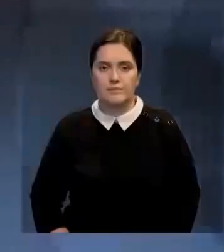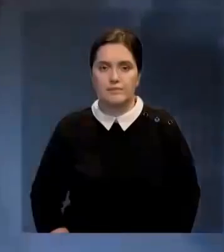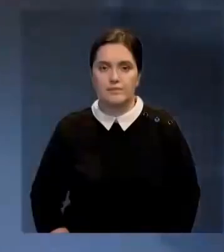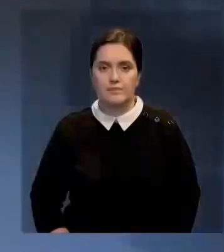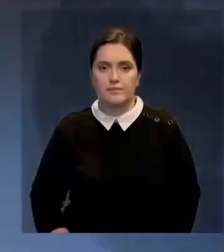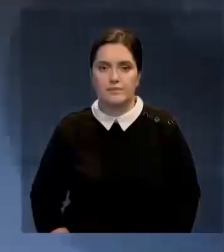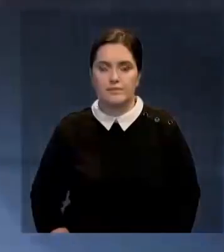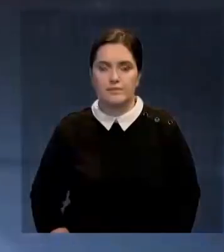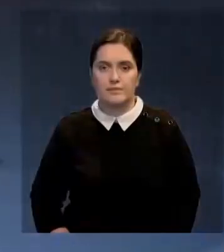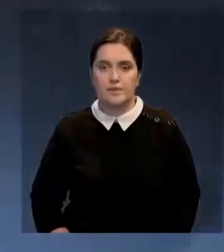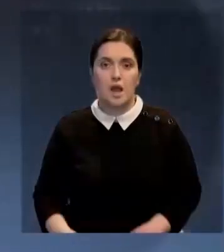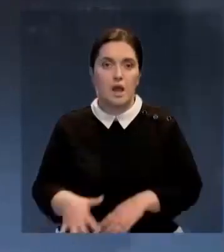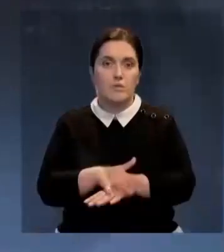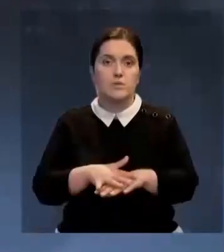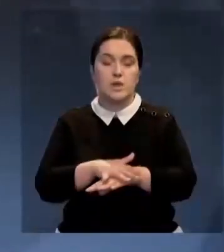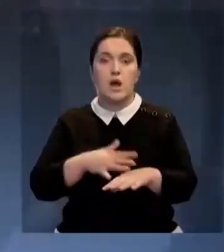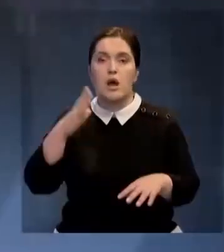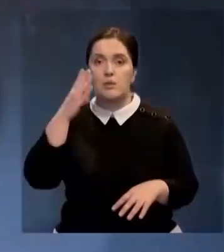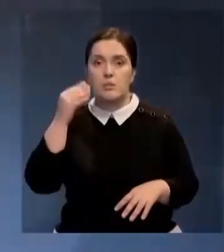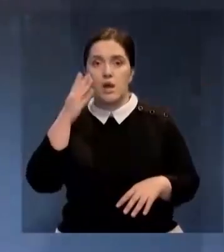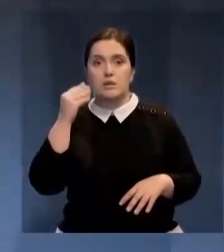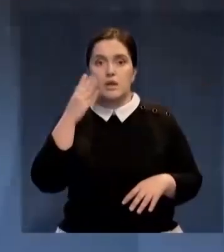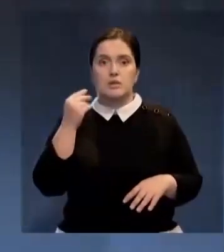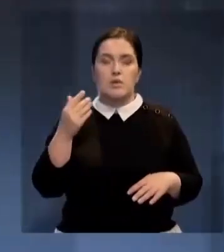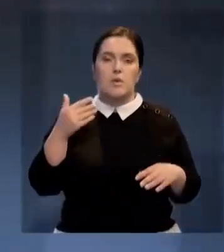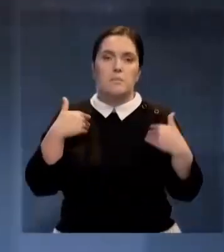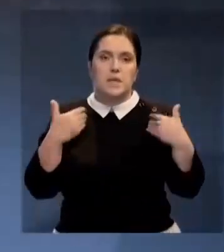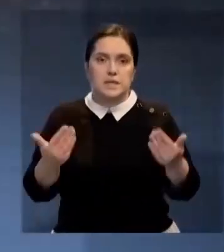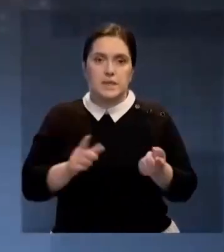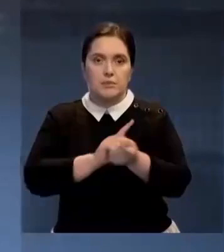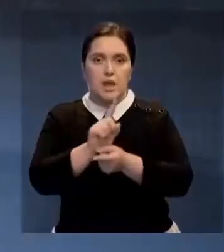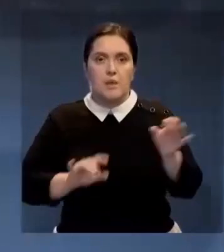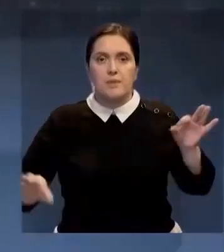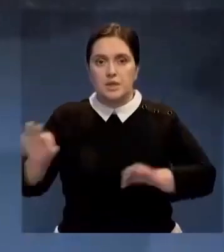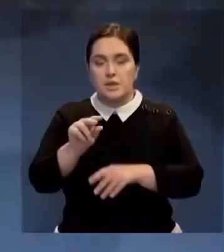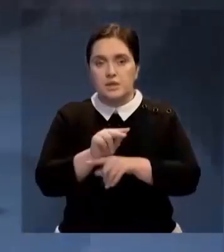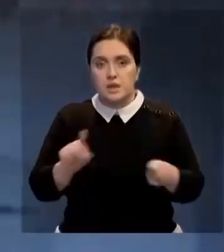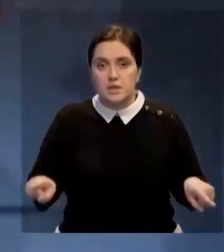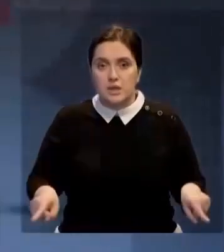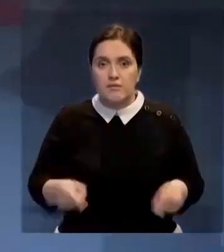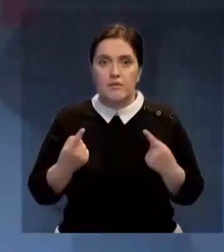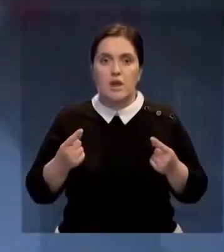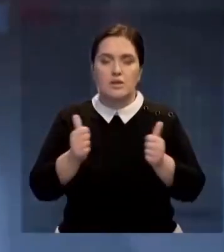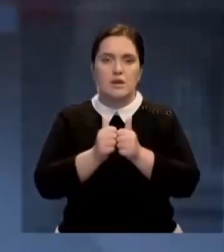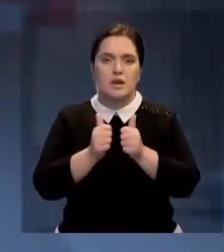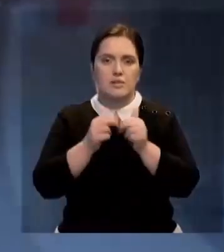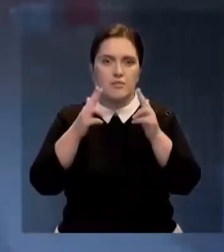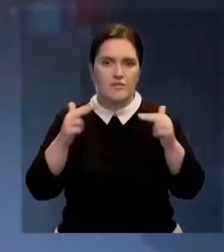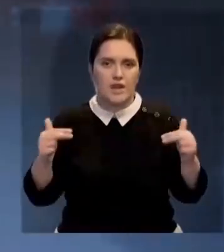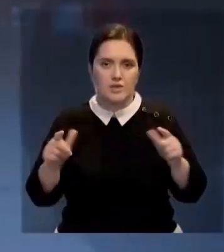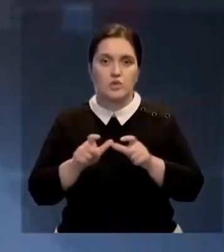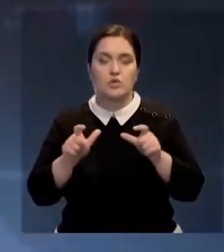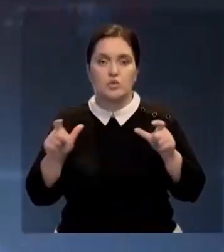Другим темам. Общественности Алматы в очередной раз представили измененный проект реконструкции сквера возле Дворца